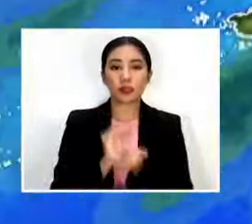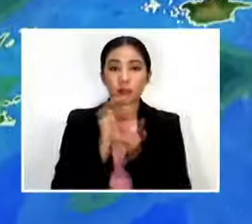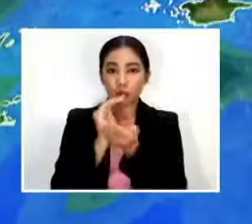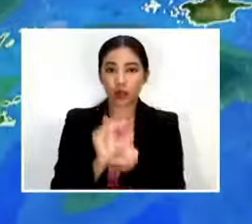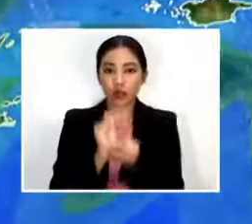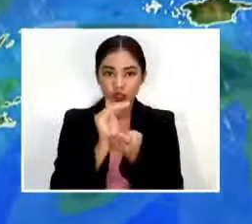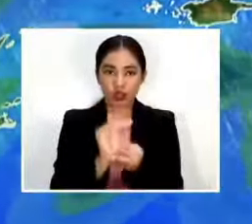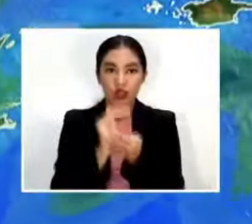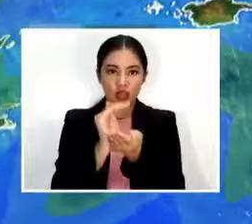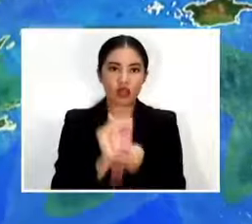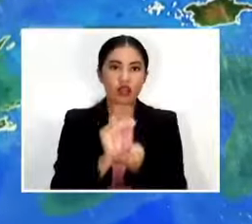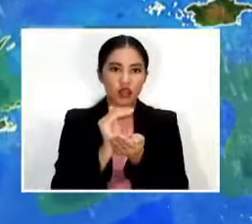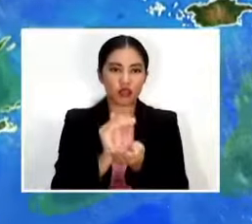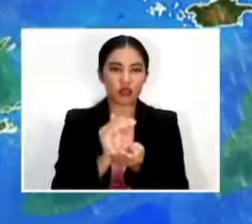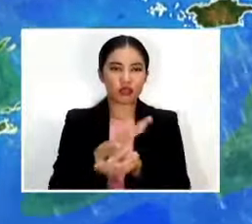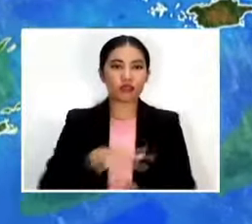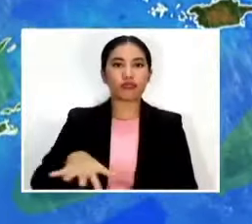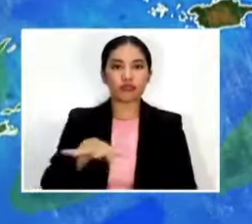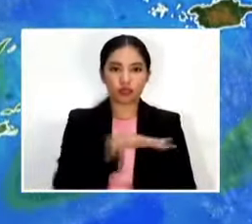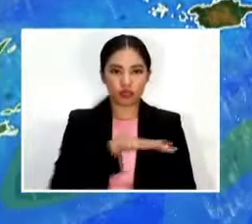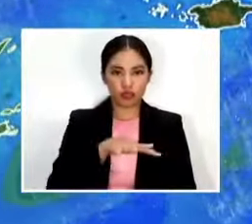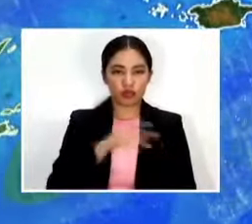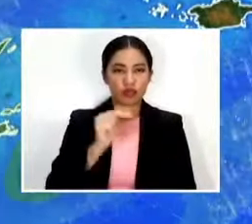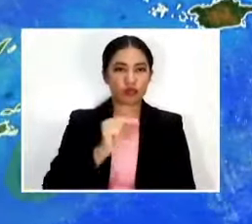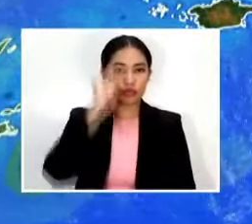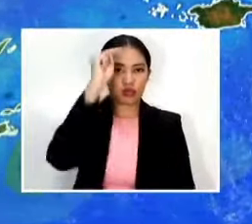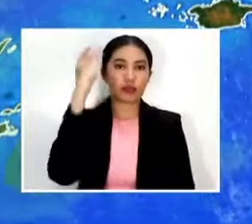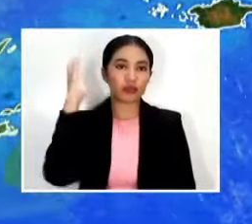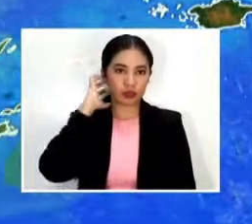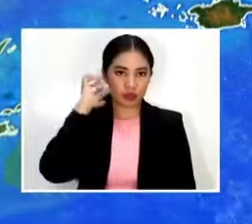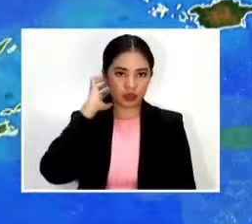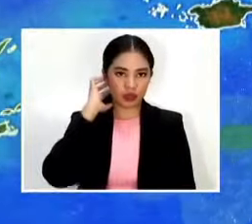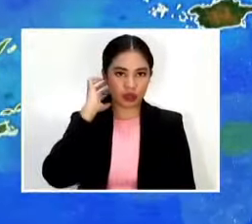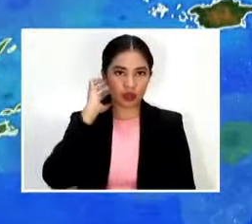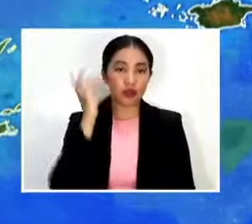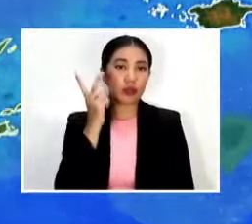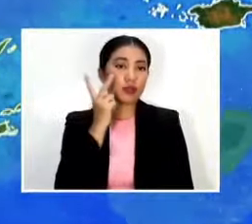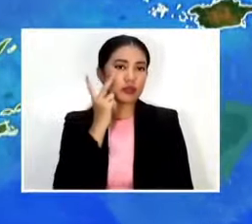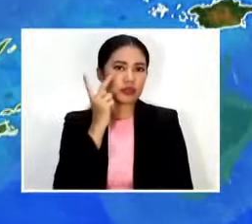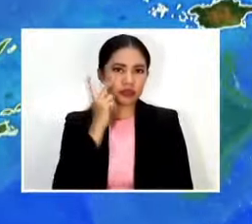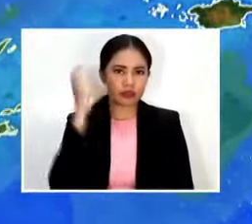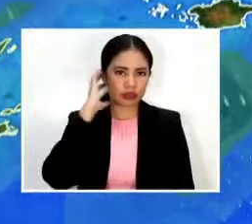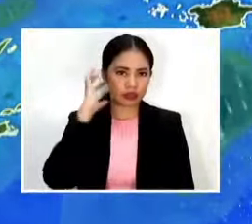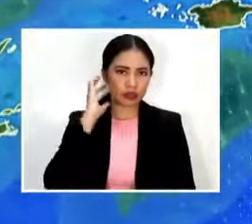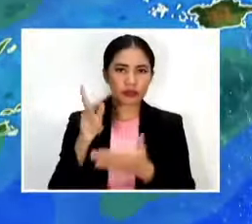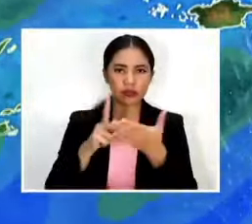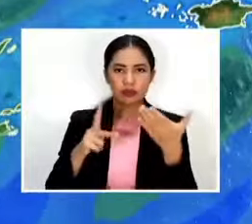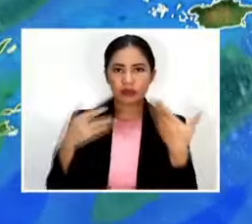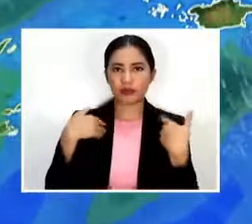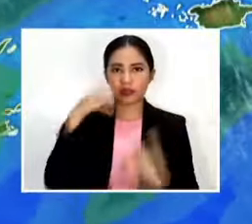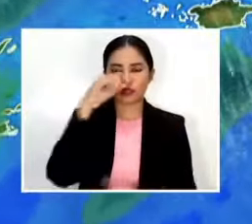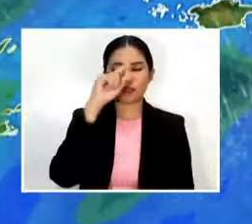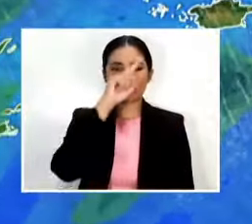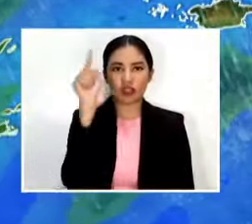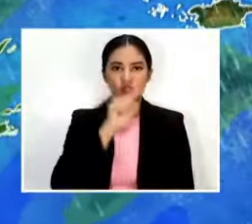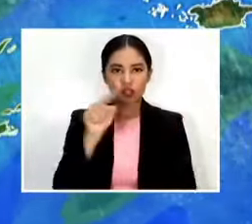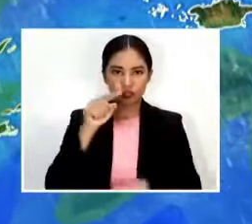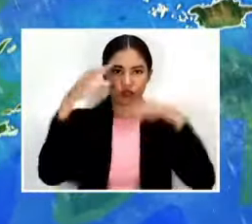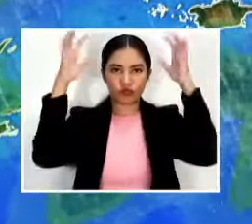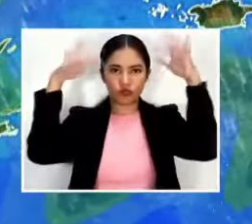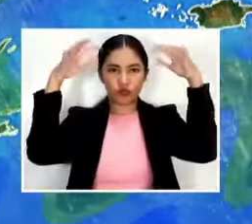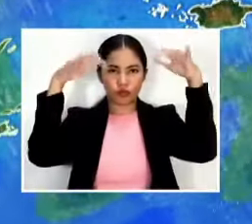Peninsula at dito rin po sa Northern Mindanao ang ibang bahagi naman ng Mindanao makakaasa rin ng thunderstorms sa weekend dahil sa Easterlies